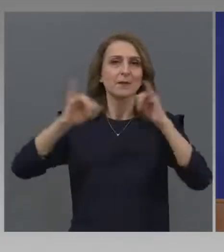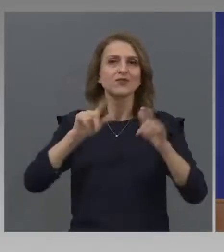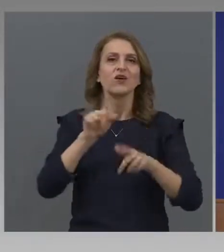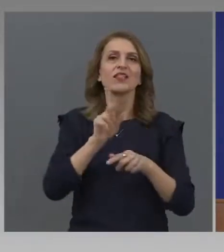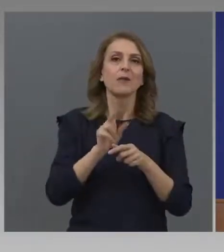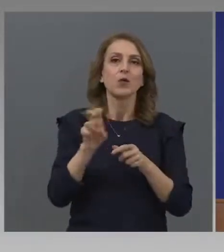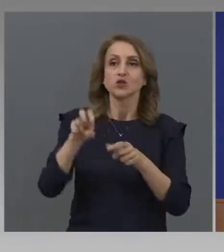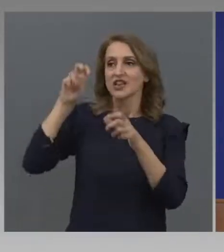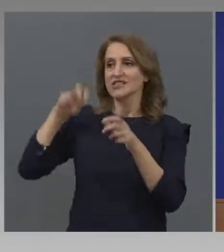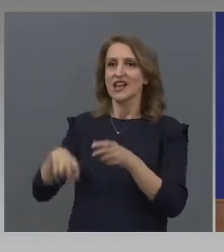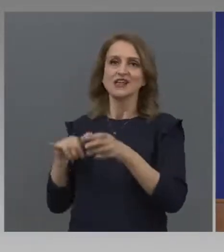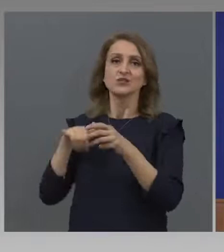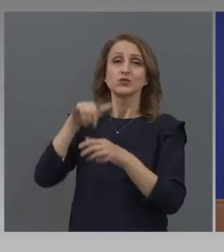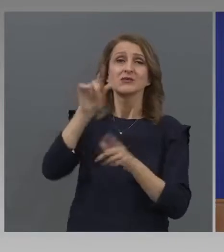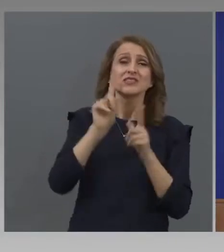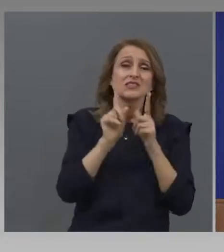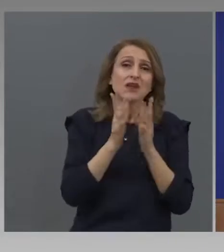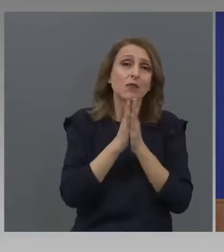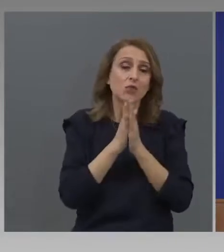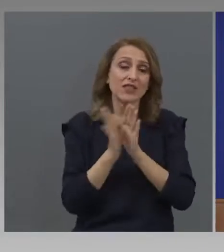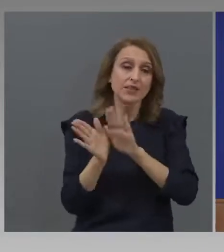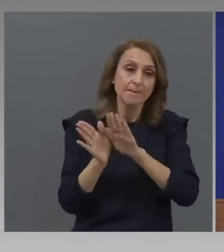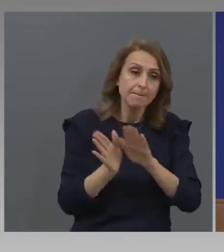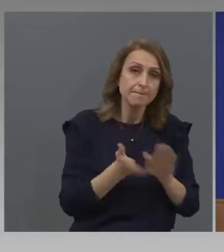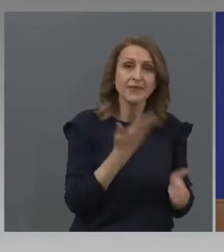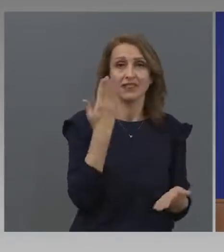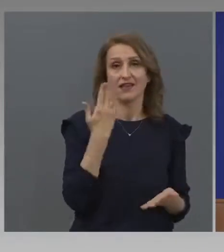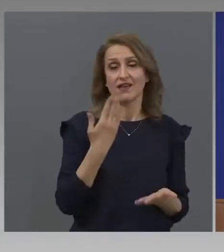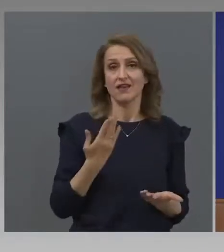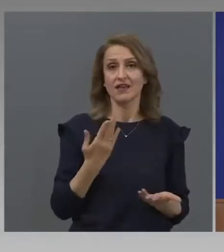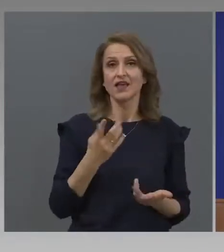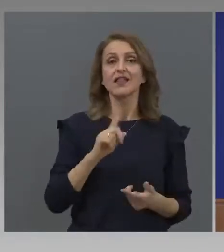от самолетите. Но само да мине. Тогава няма да има билети.